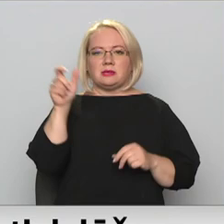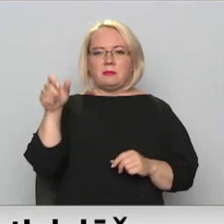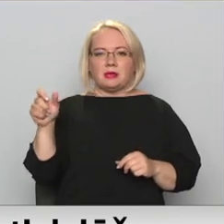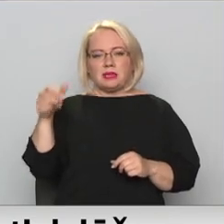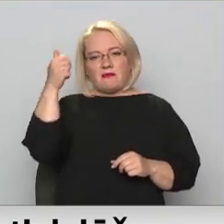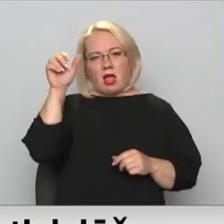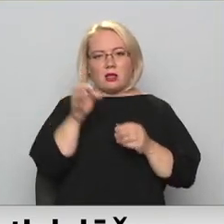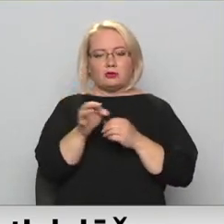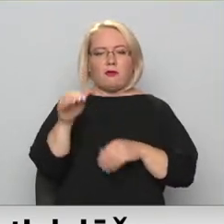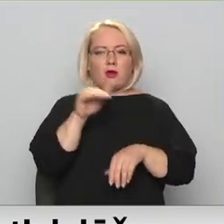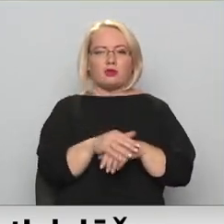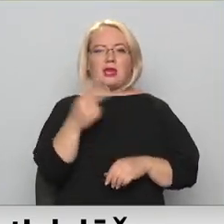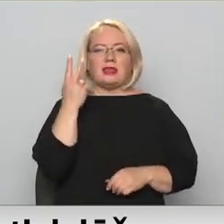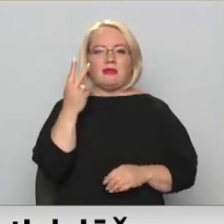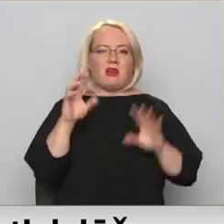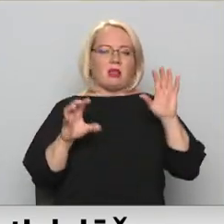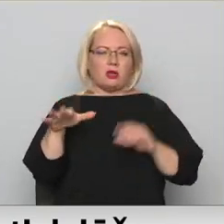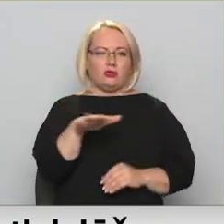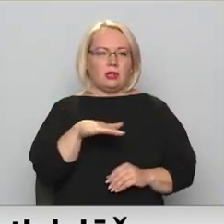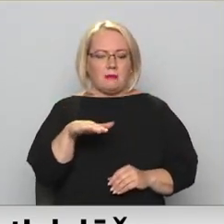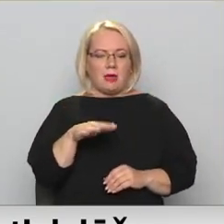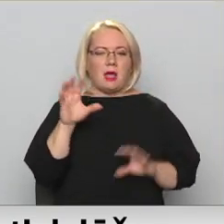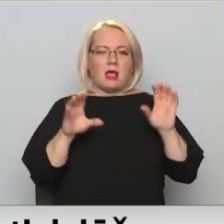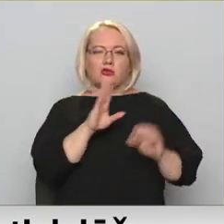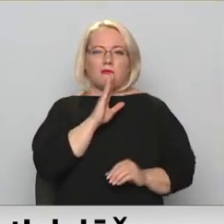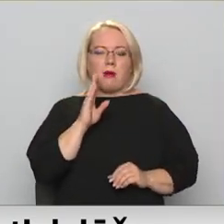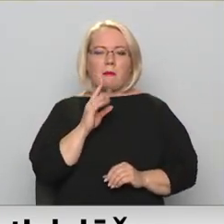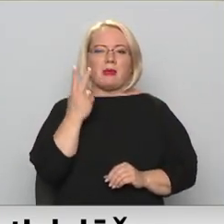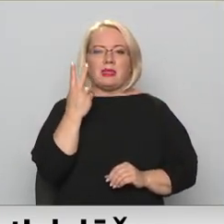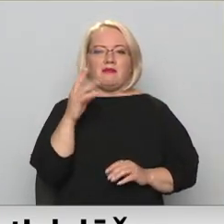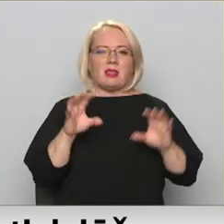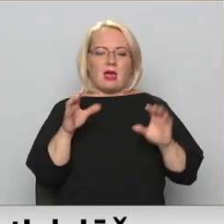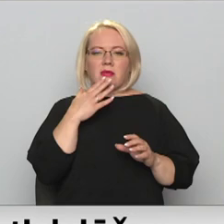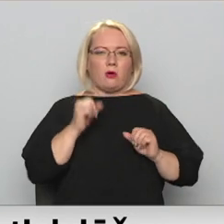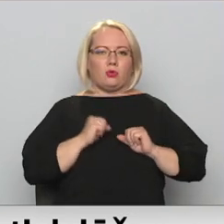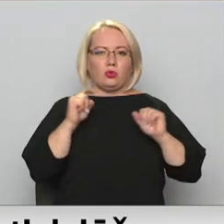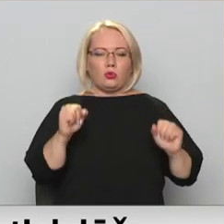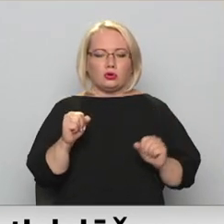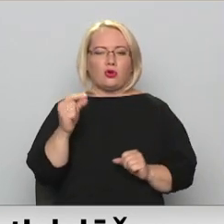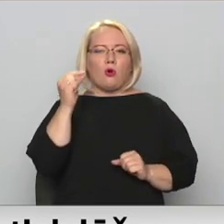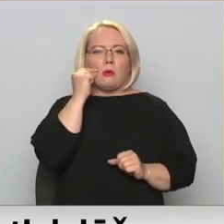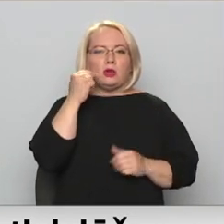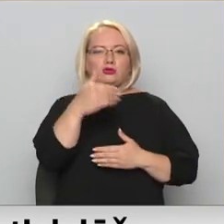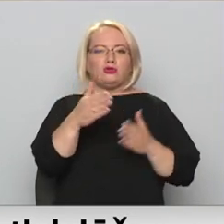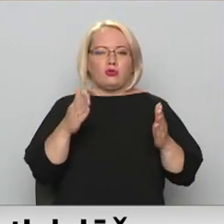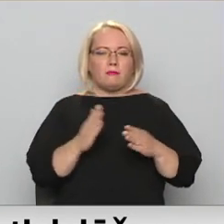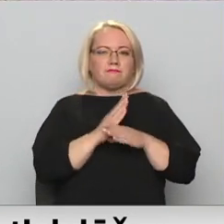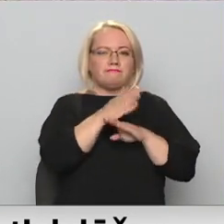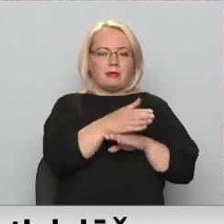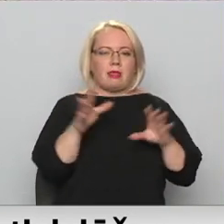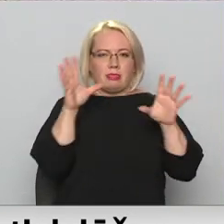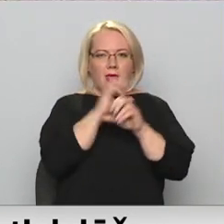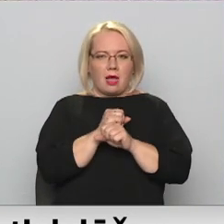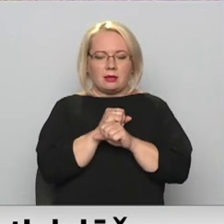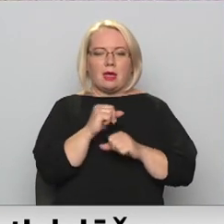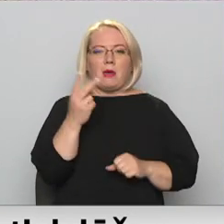koncentējuši divas lāču ģimenes. Lāču mamma ar diviem lācēniem nav tik droši un bišķi stropas cenšas apciemot naktī. Taču